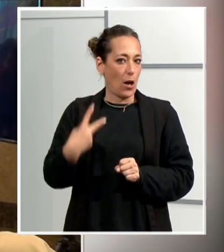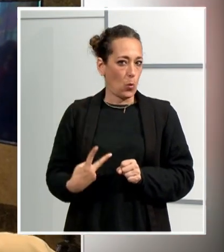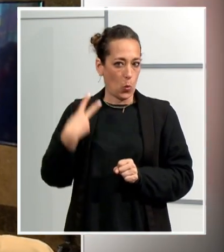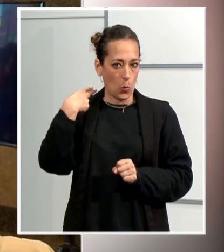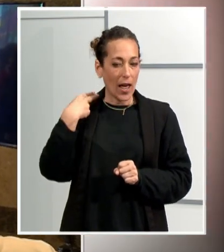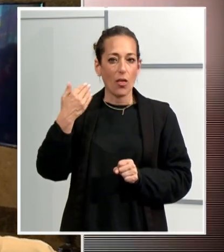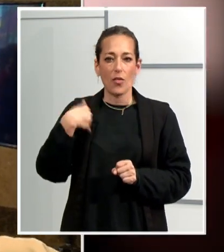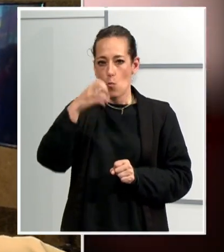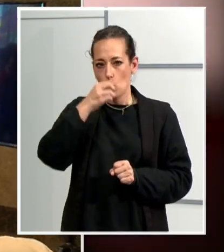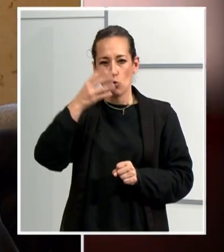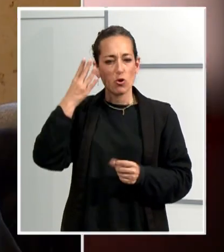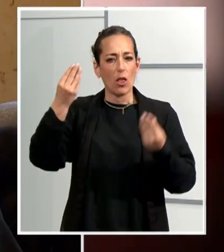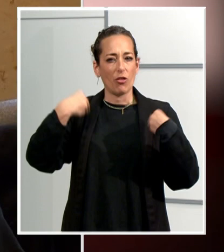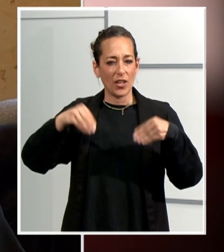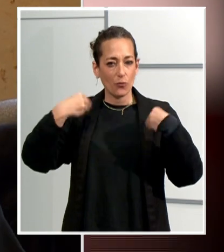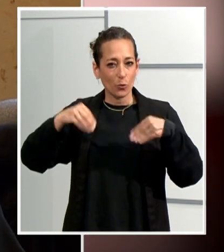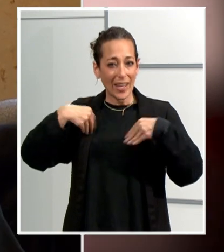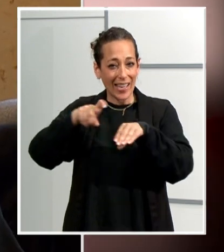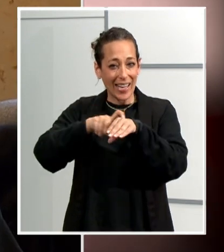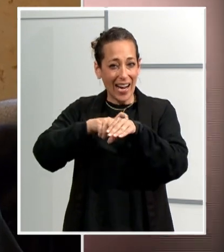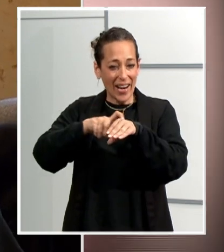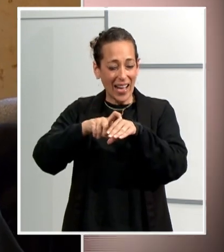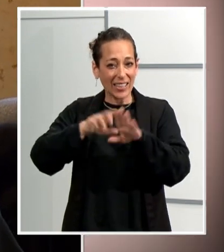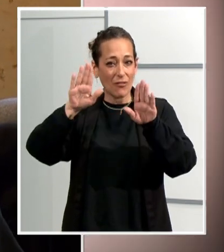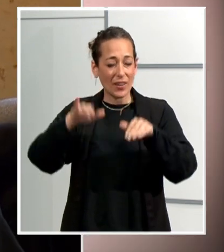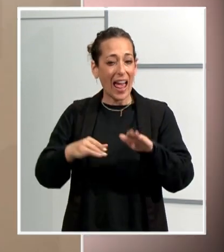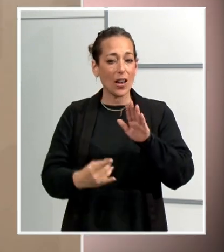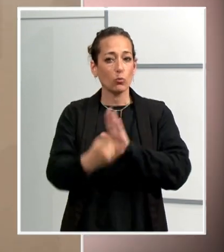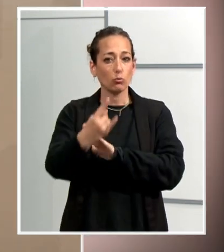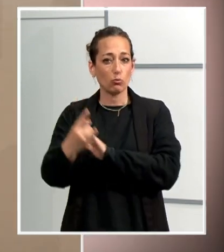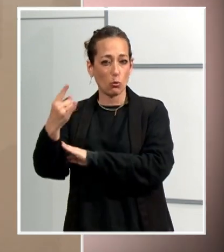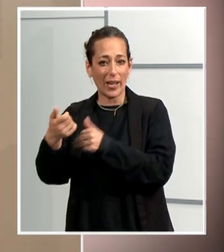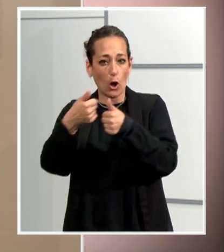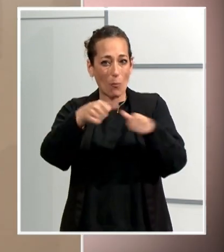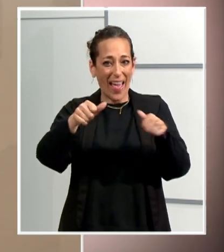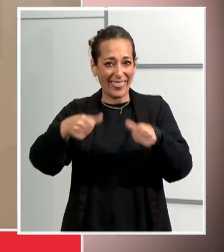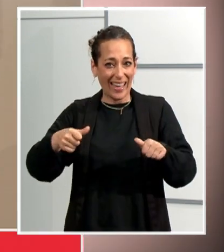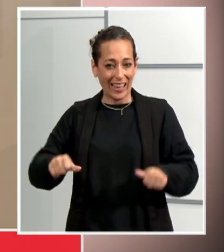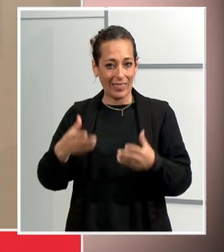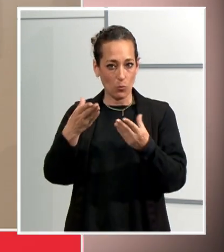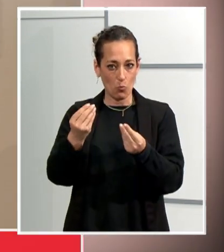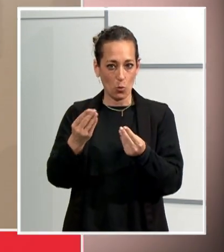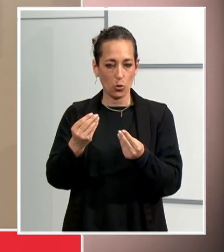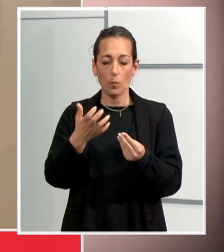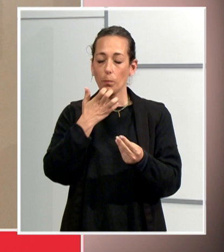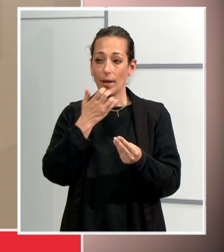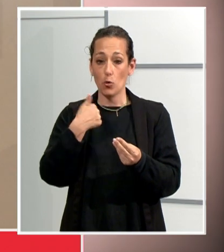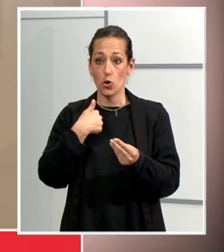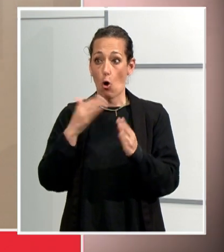durant molts d'anys d'una disciplina que va generar molts estereotips en el seu entorn. En mi casa cuando les dije que